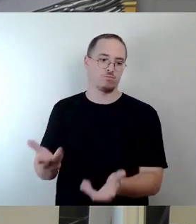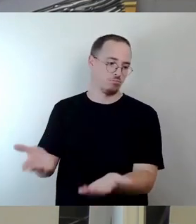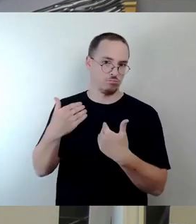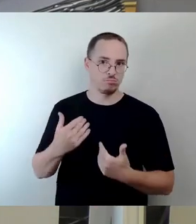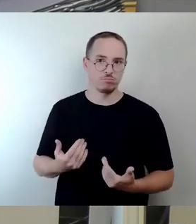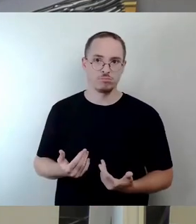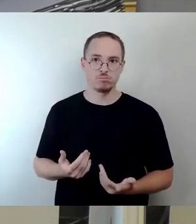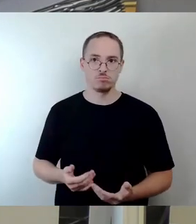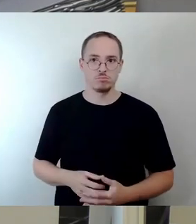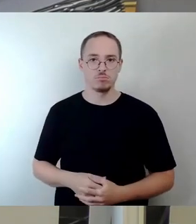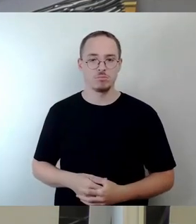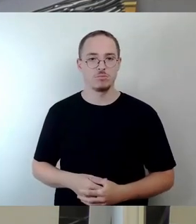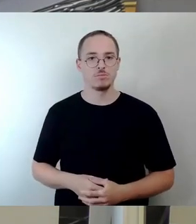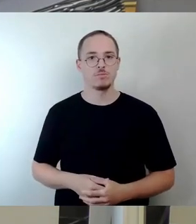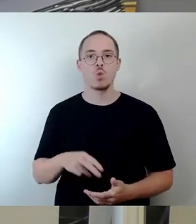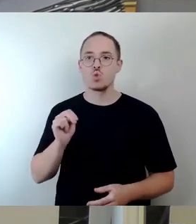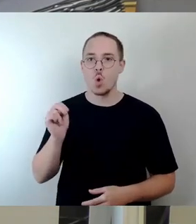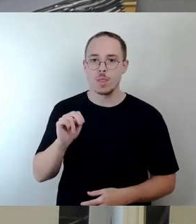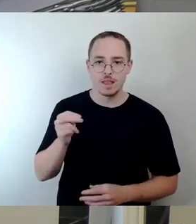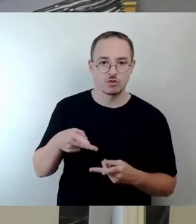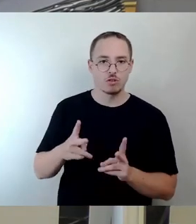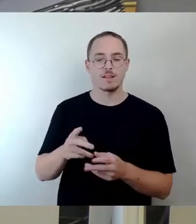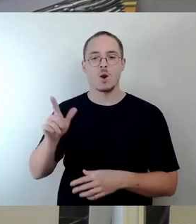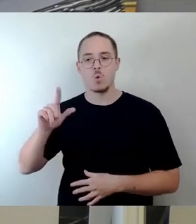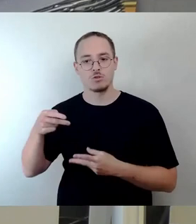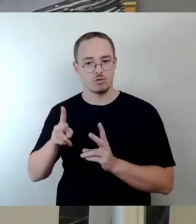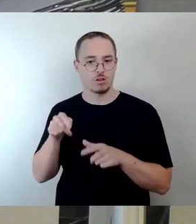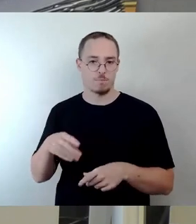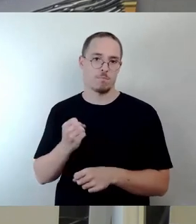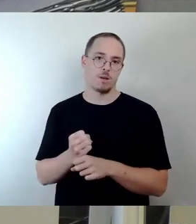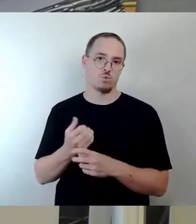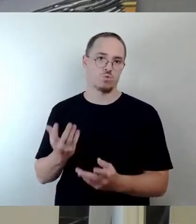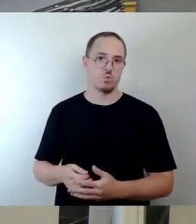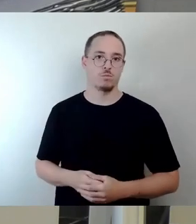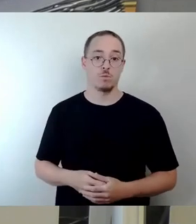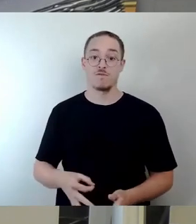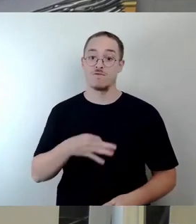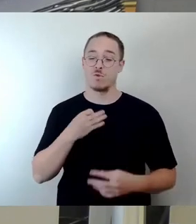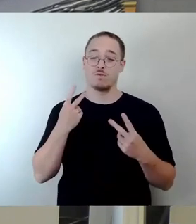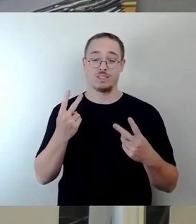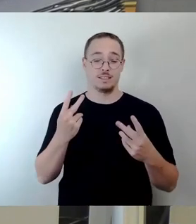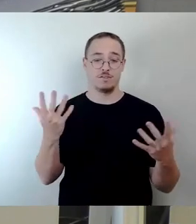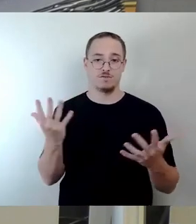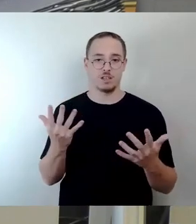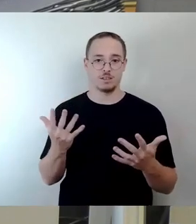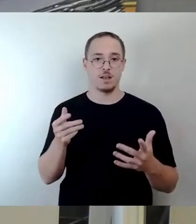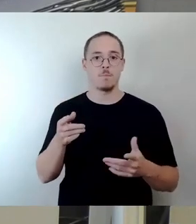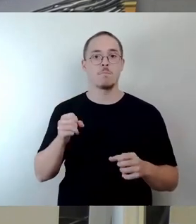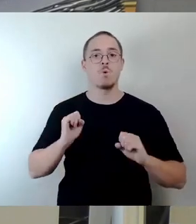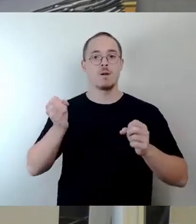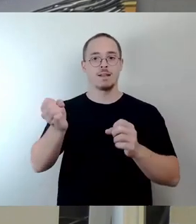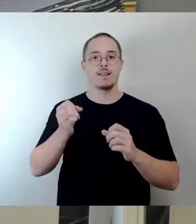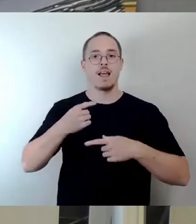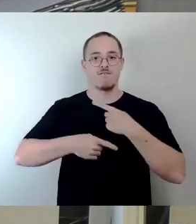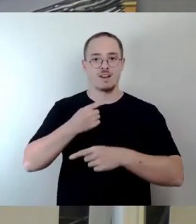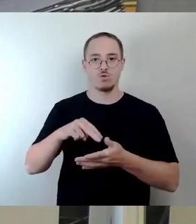Nötnitzer Straße was gemacht. Und ganz besonders wichtig ist mir der Mobilitätsentwicklungsplan. Der mit einem ganz großen Beteiligungsverfahren jetzt